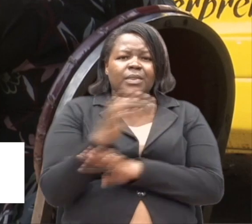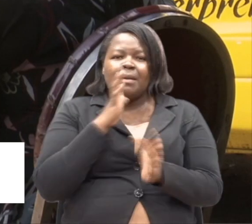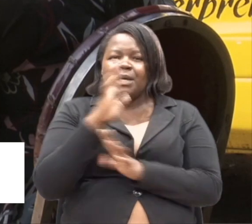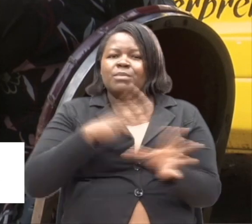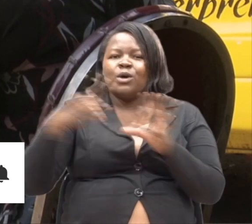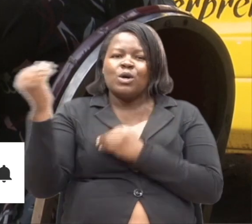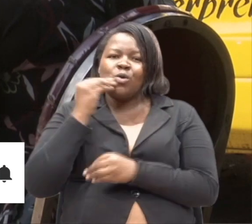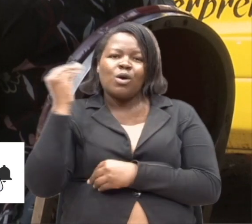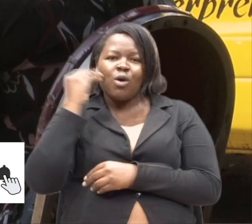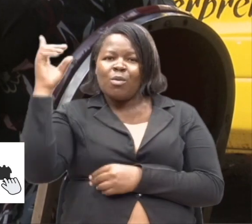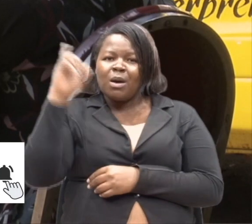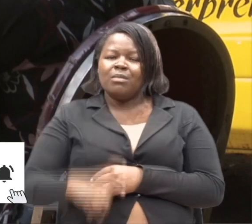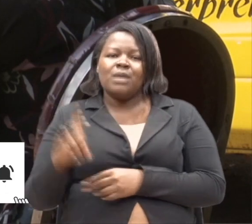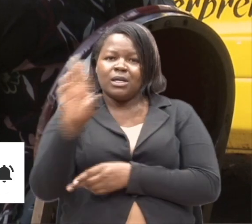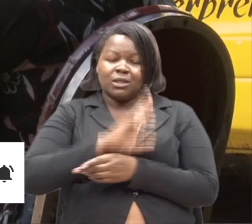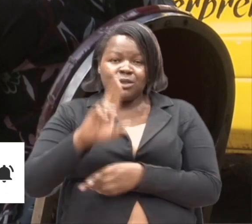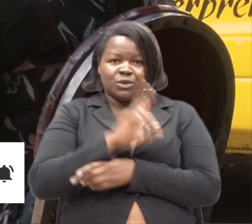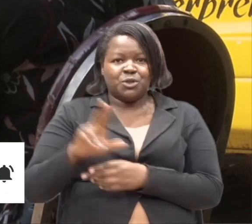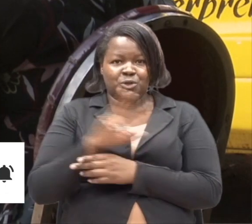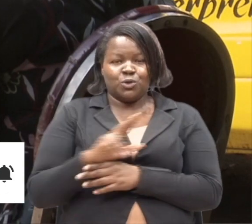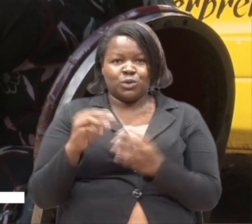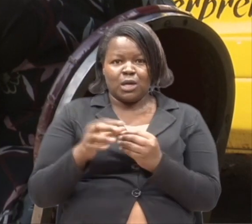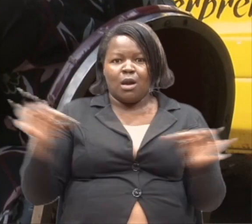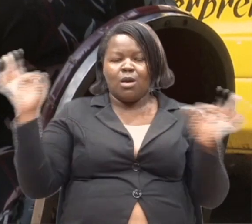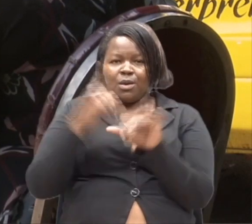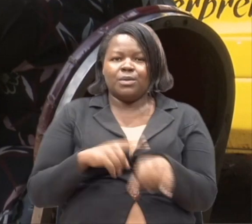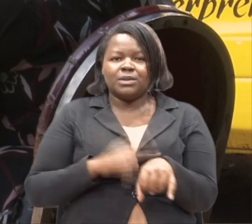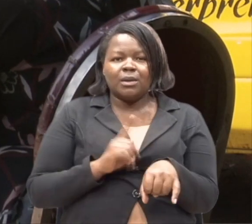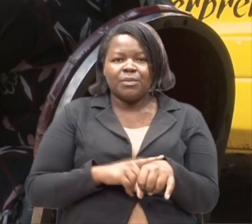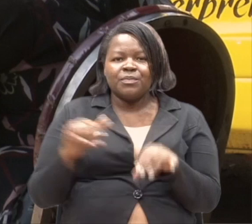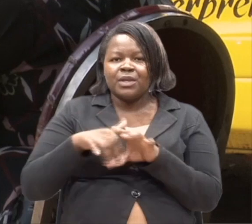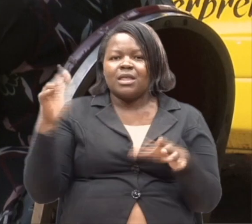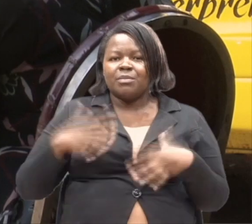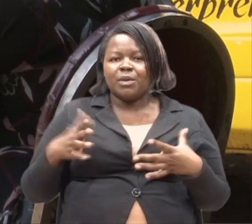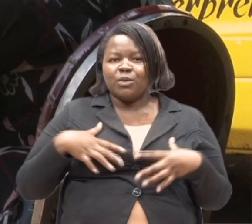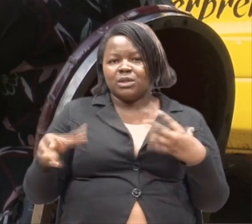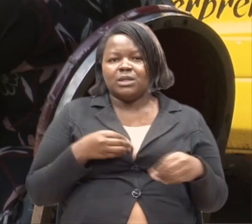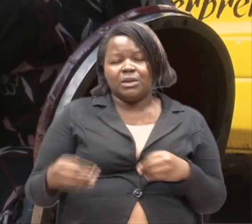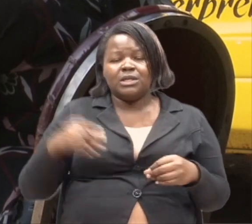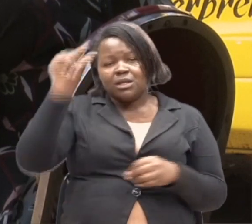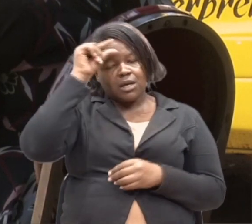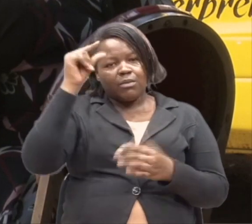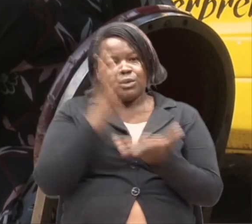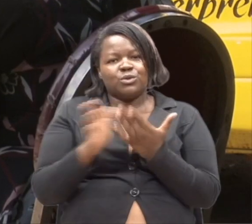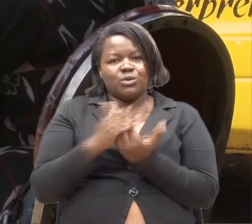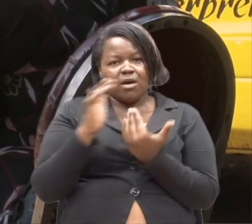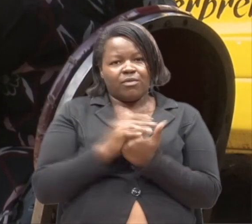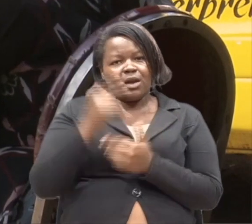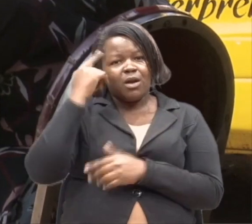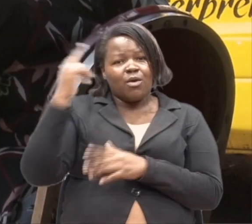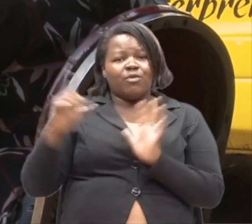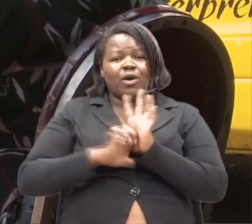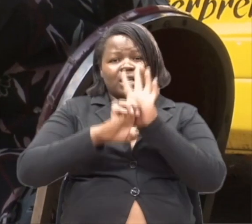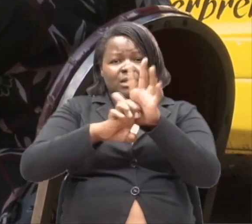kuenda kwa kenyumbani ni lazima tumia muda mwingi kuliko wale wahamba wa wana ulemavu. Serikali imetu enzi. Kama kwa mufano